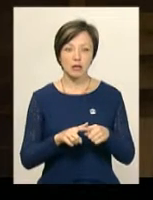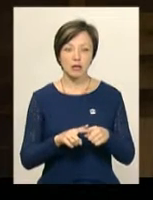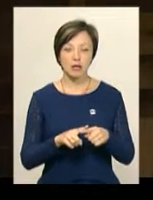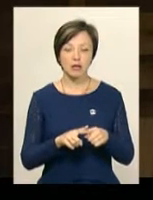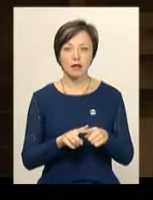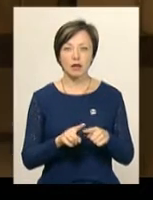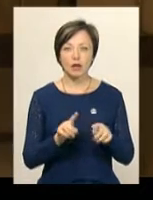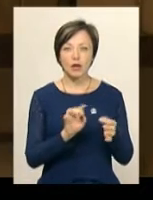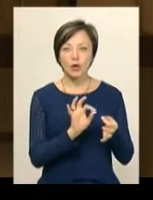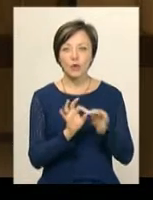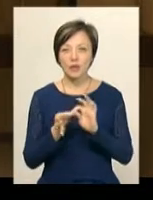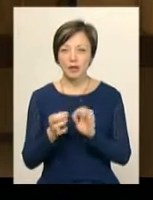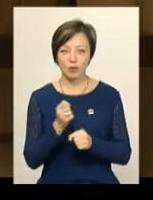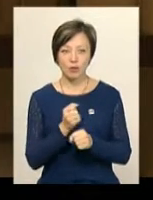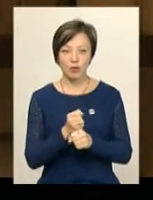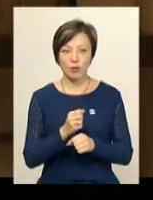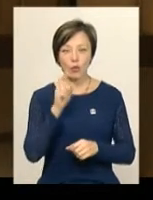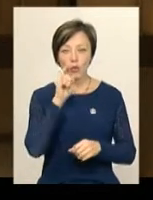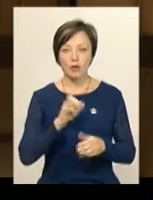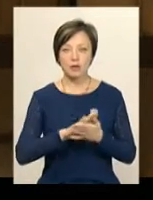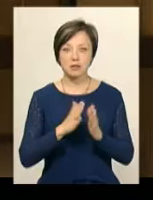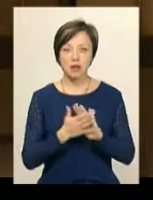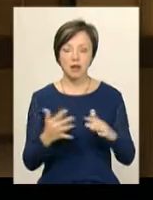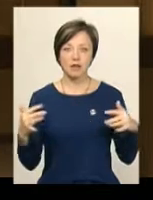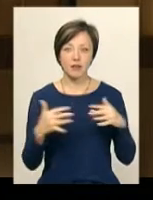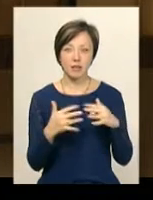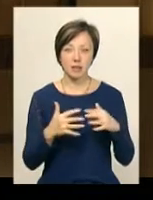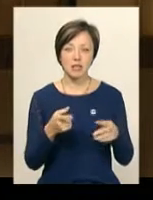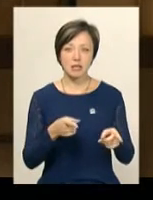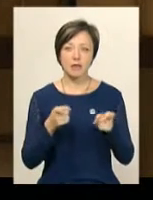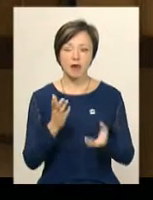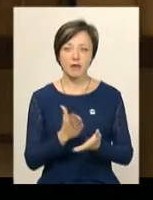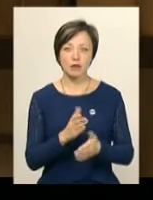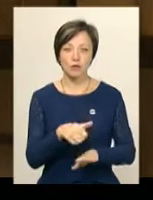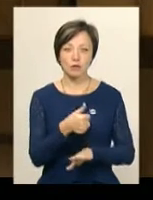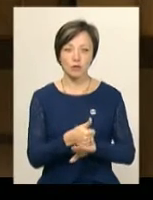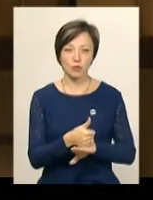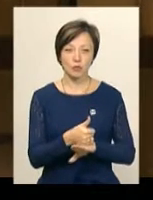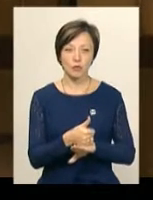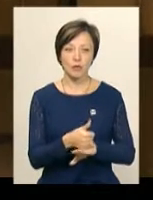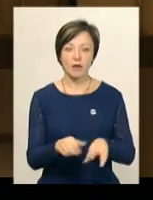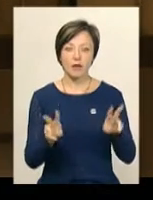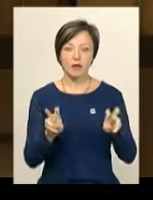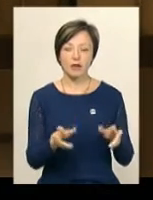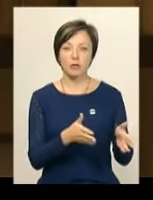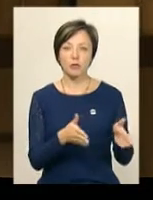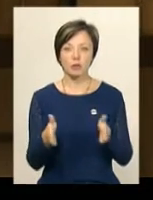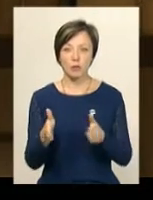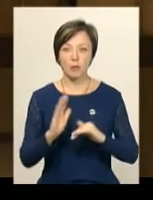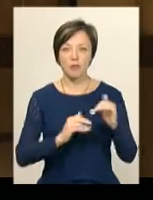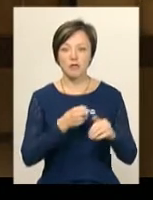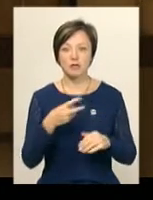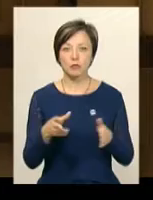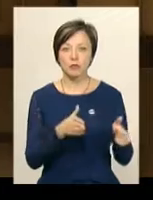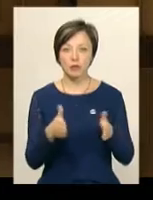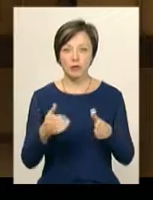ювелірна робота. Україна перебуває в стані війни, а стрільба є основним видом підготовки, професійної